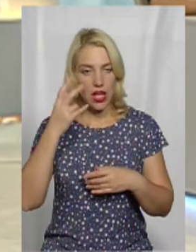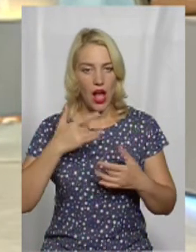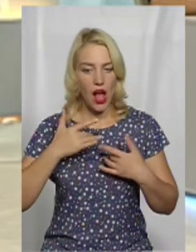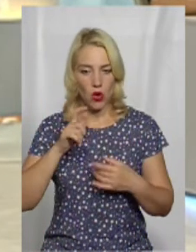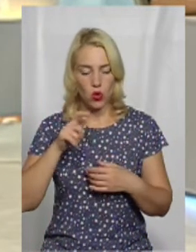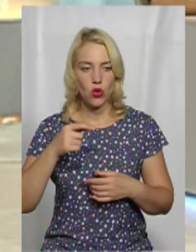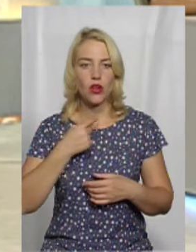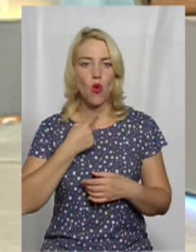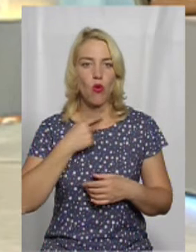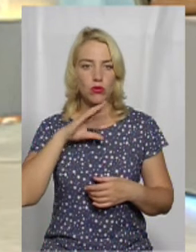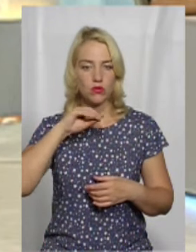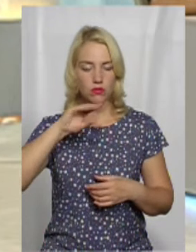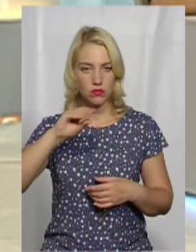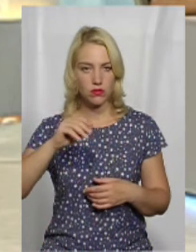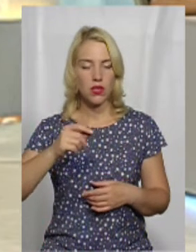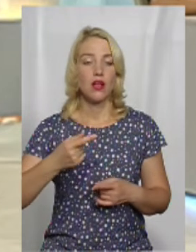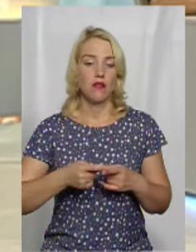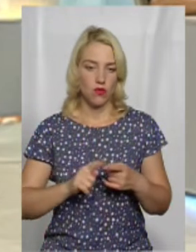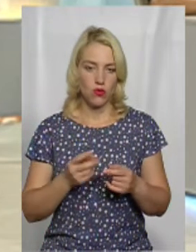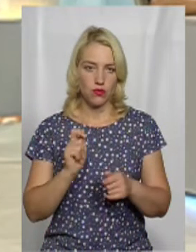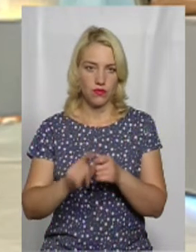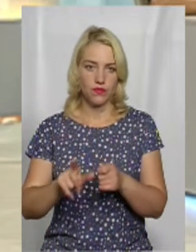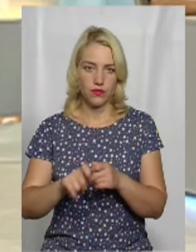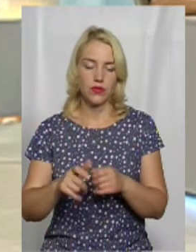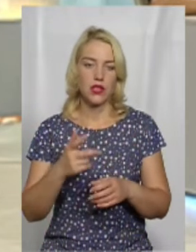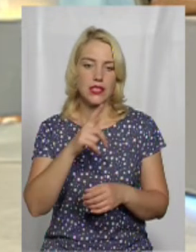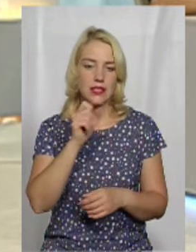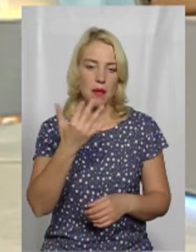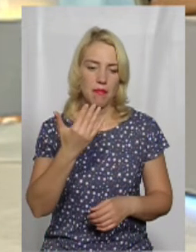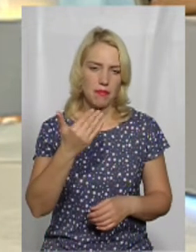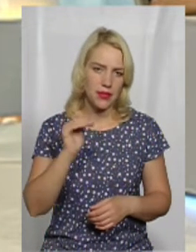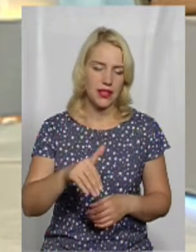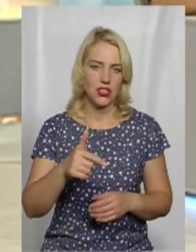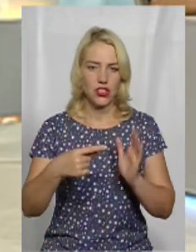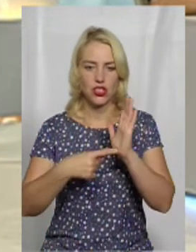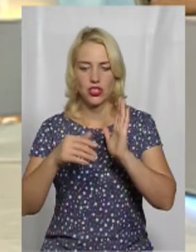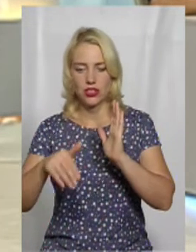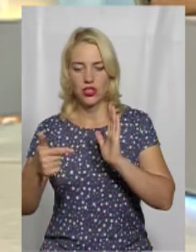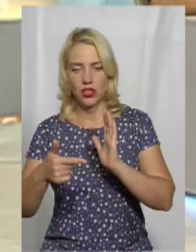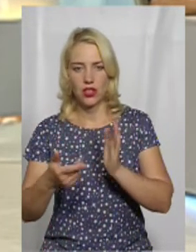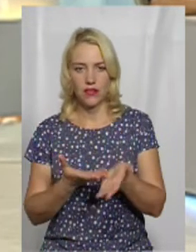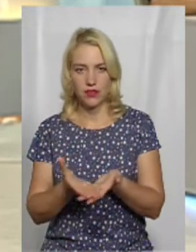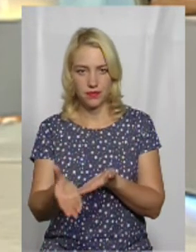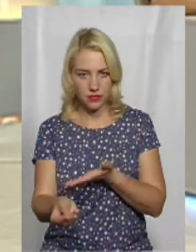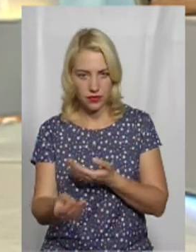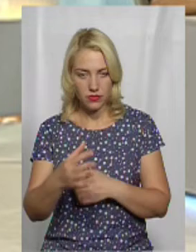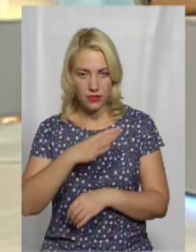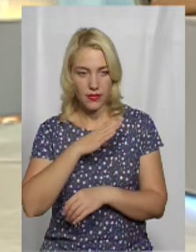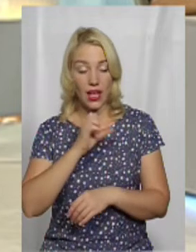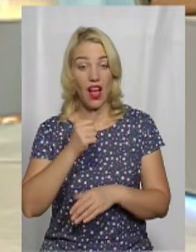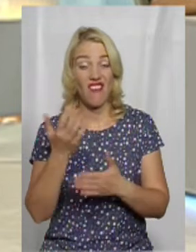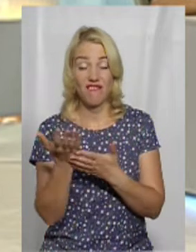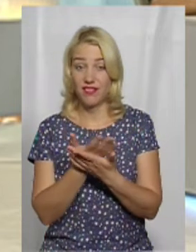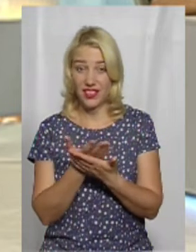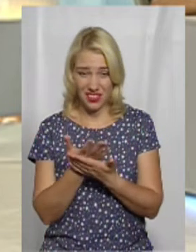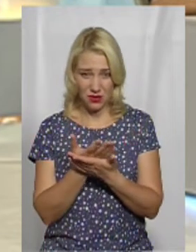персонажів озвучили, і от на це пішла левова частка грошей, там 5-6 тисяч гривень, вже точно не згадаю. От так. А на фільм